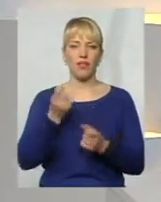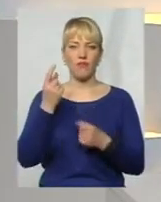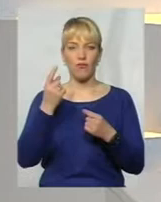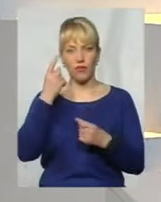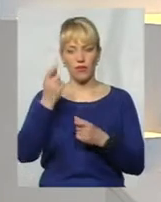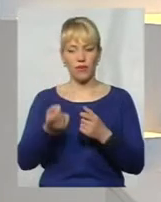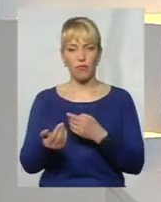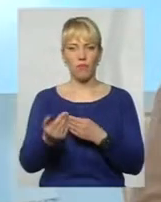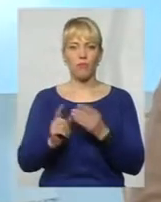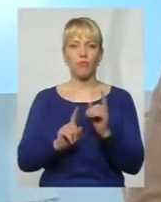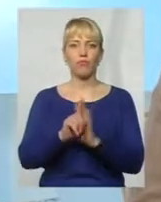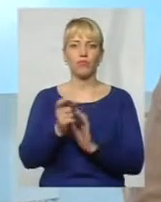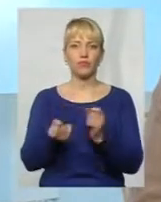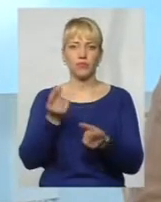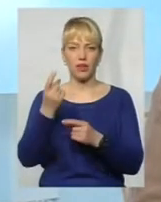засобів.